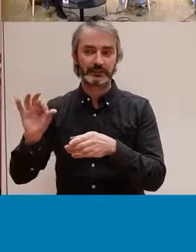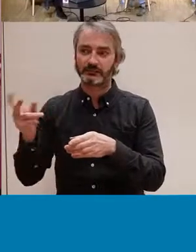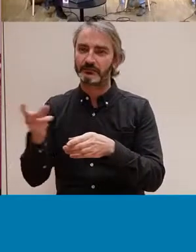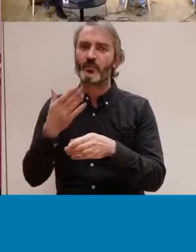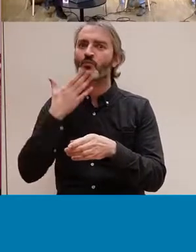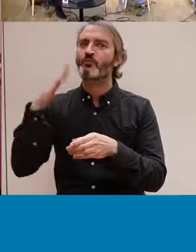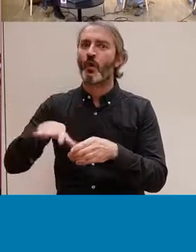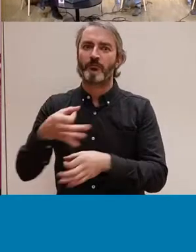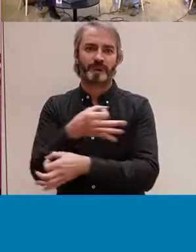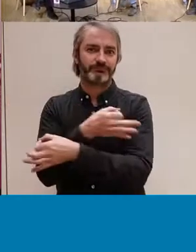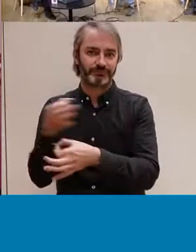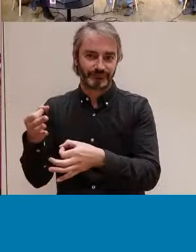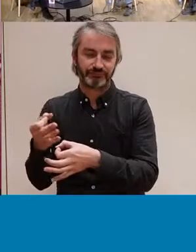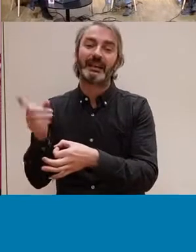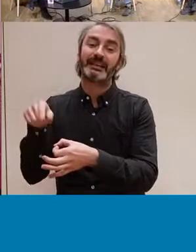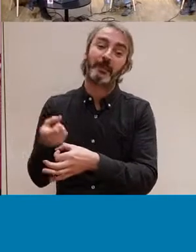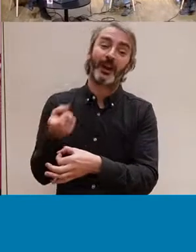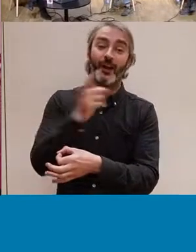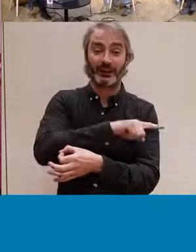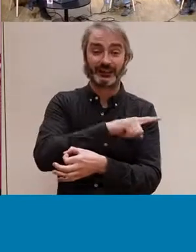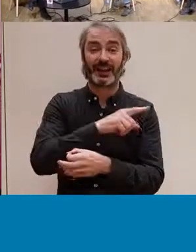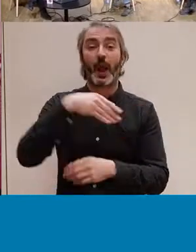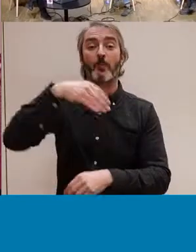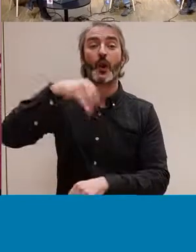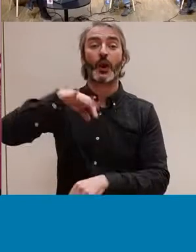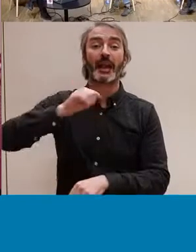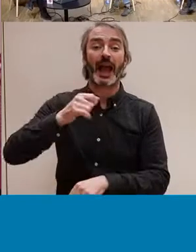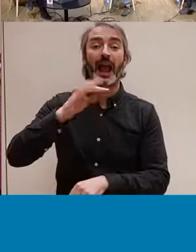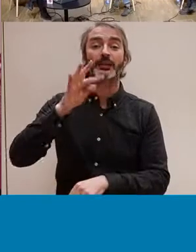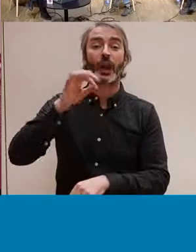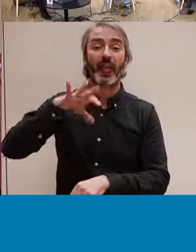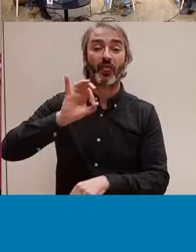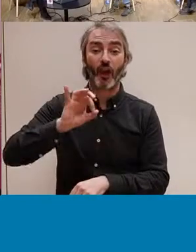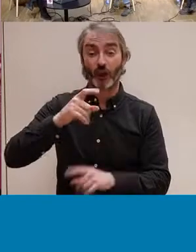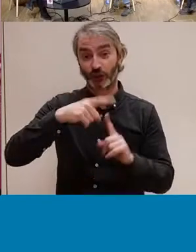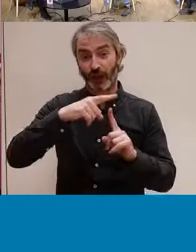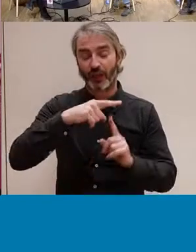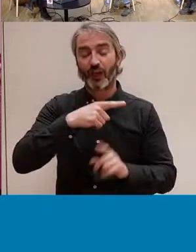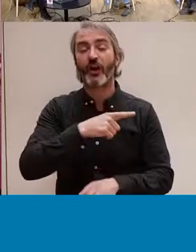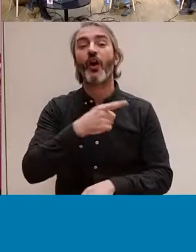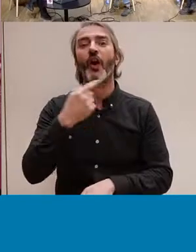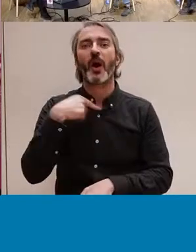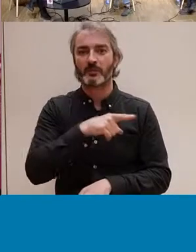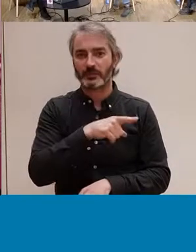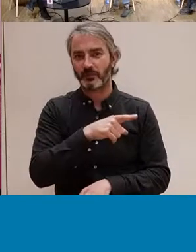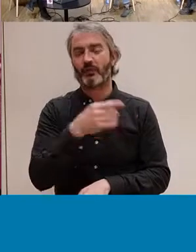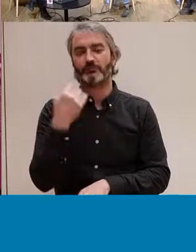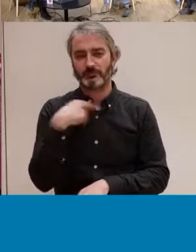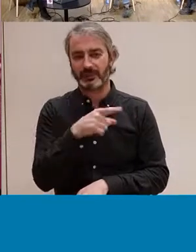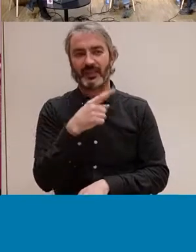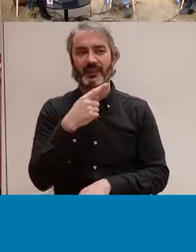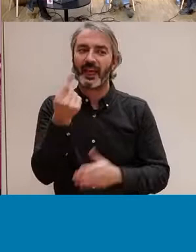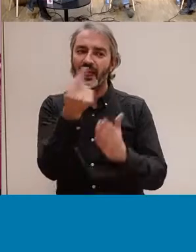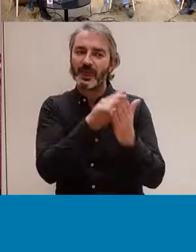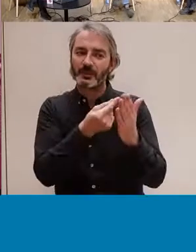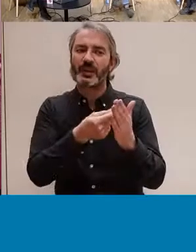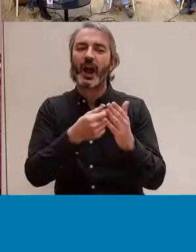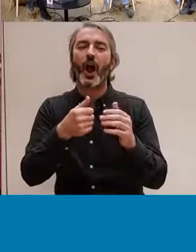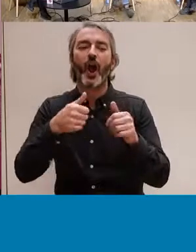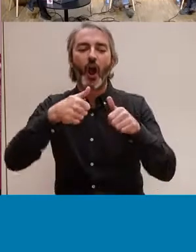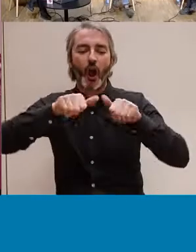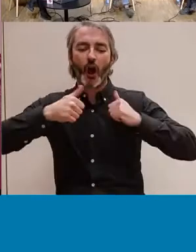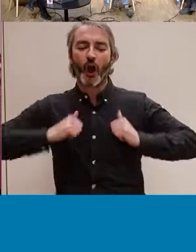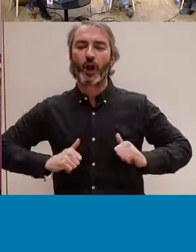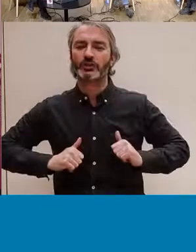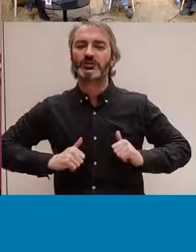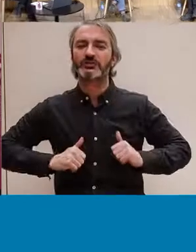fer aquesta part, igual que la Mònica Toledo que la seva manera d'il·lustrar ja il·lustra en coses no normatius i era com